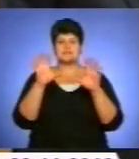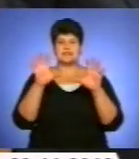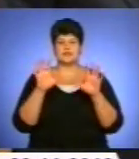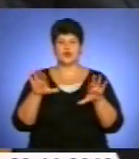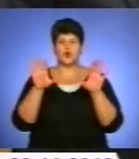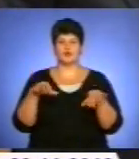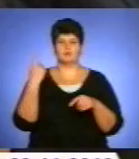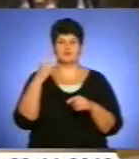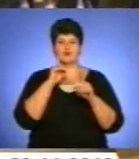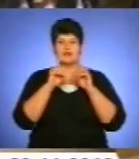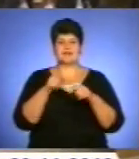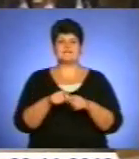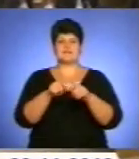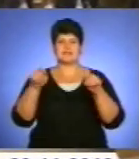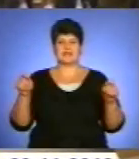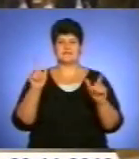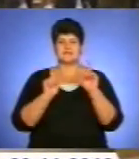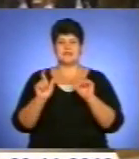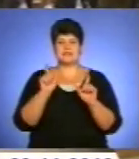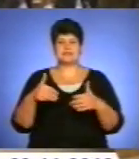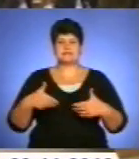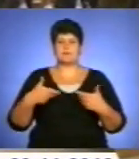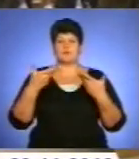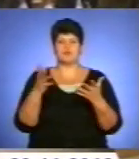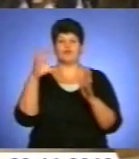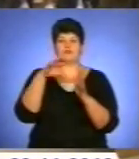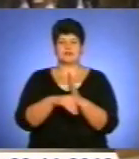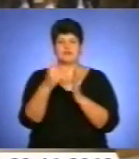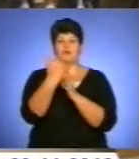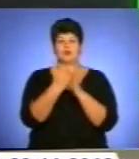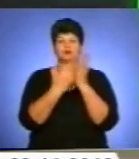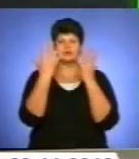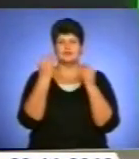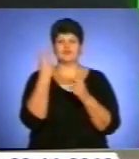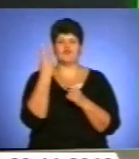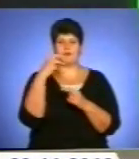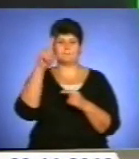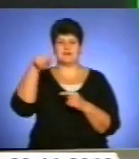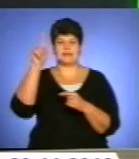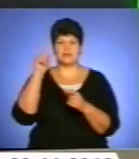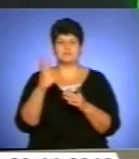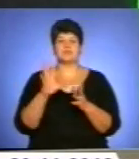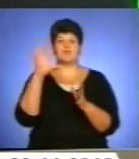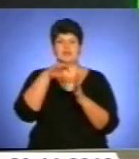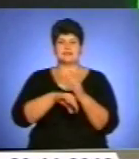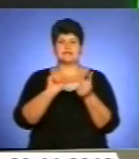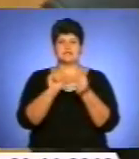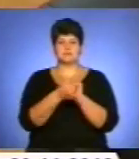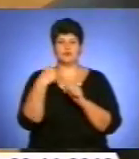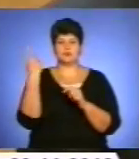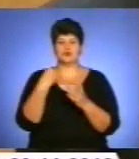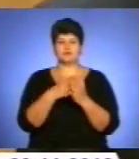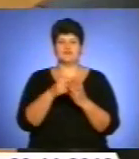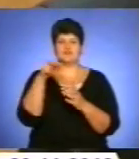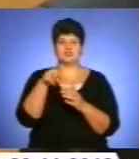обласної ради Олексій Кайда відкрив сесію. Запропонував внести до порядку денного два питання про внесення змін до обласного бюджету на 2012